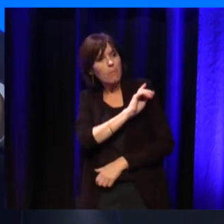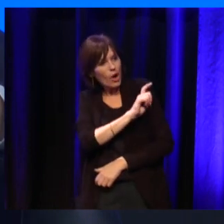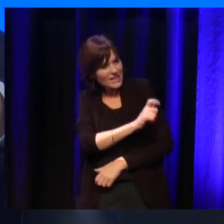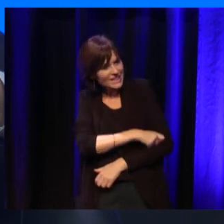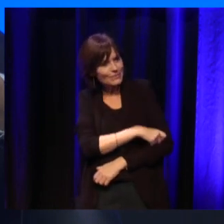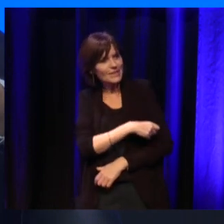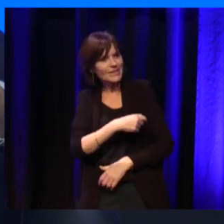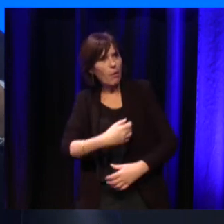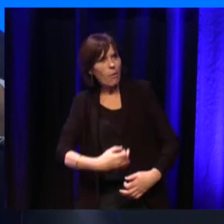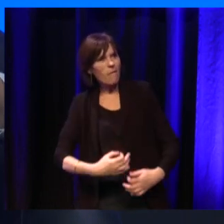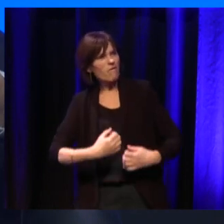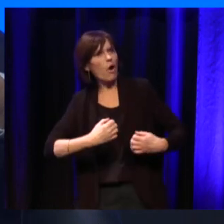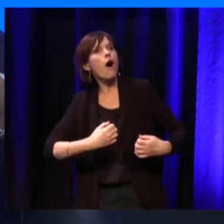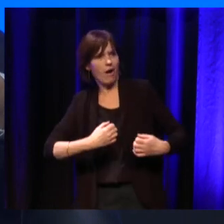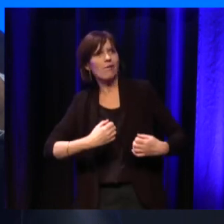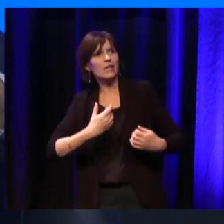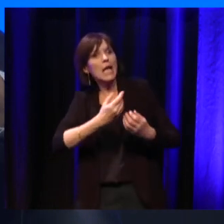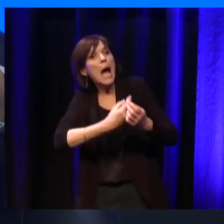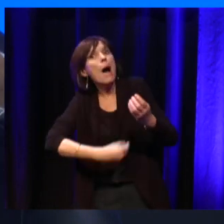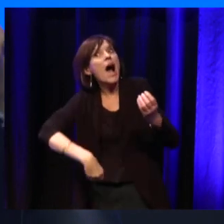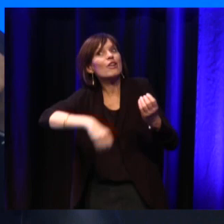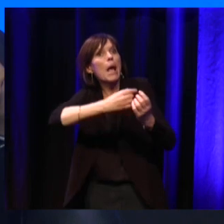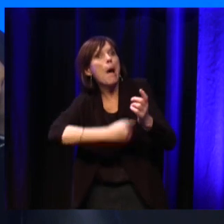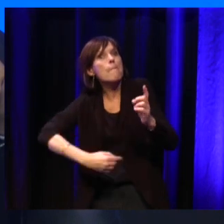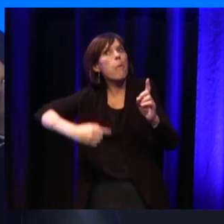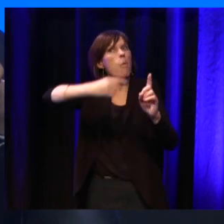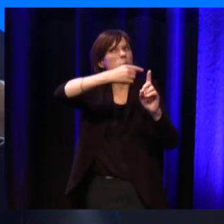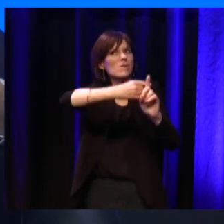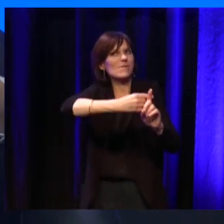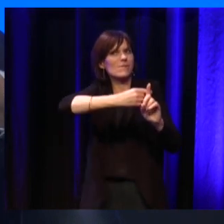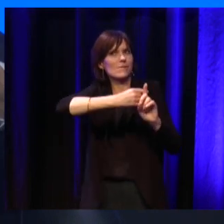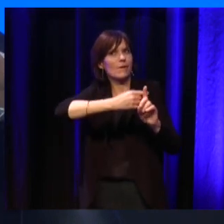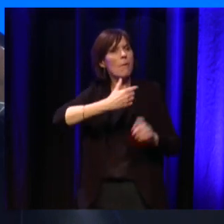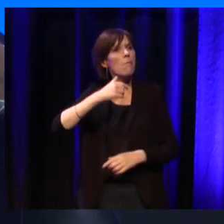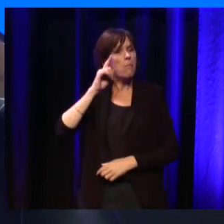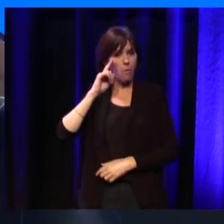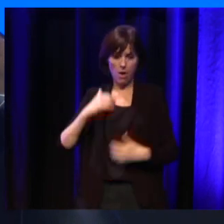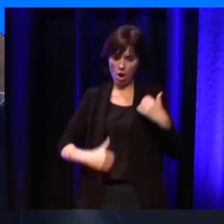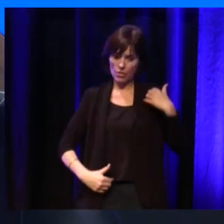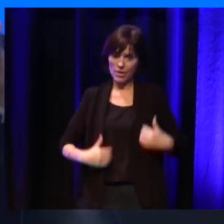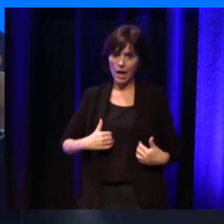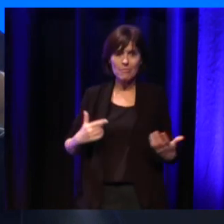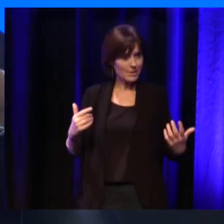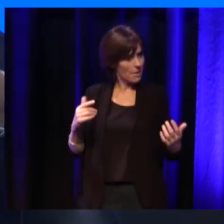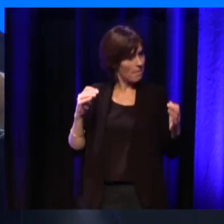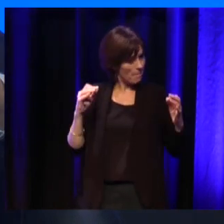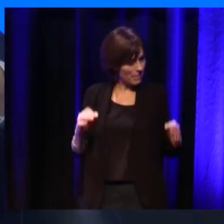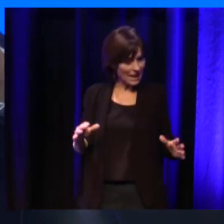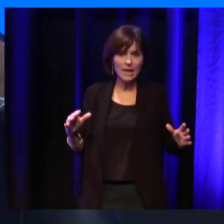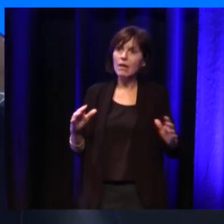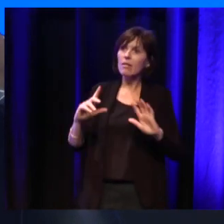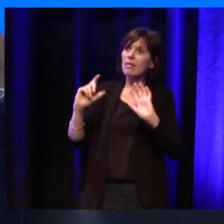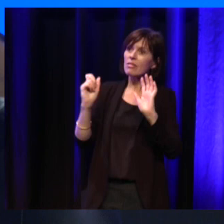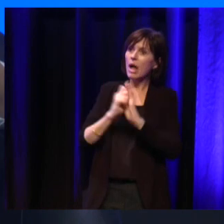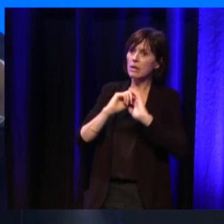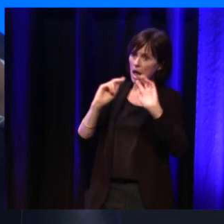deuxièmement, le handicap, c'est souvent aussi une notion de créativité. Le handicap, c'est le jour où vous êtes diagnostiqué, le jour